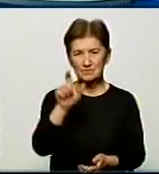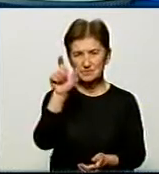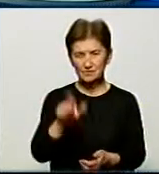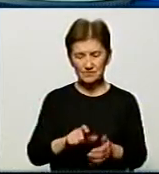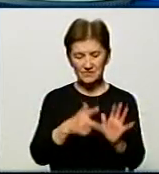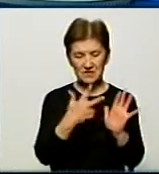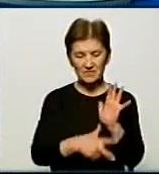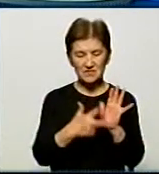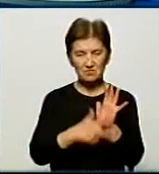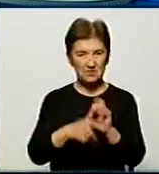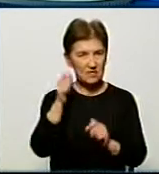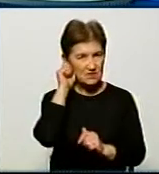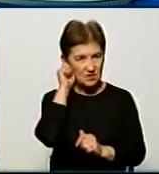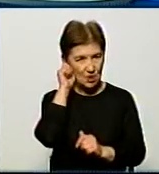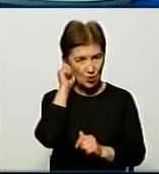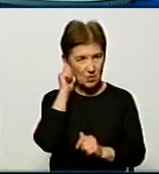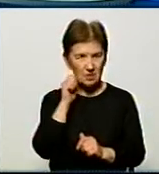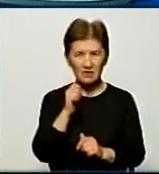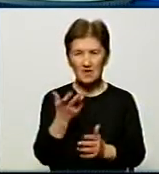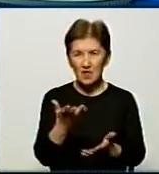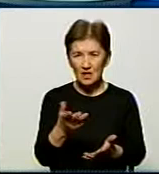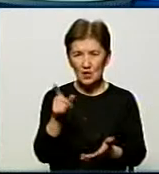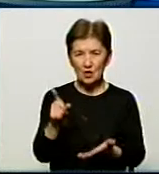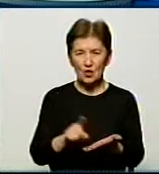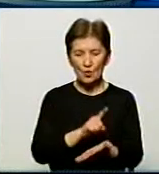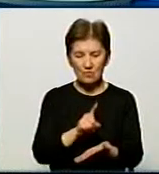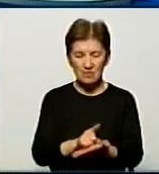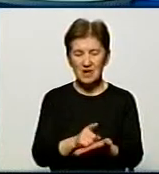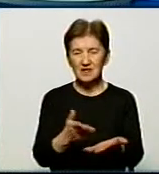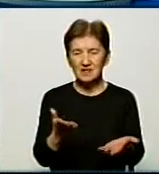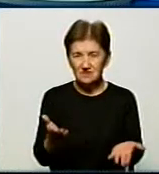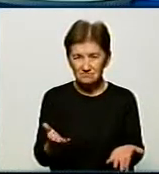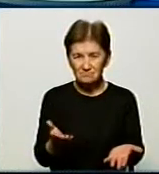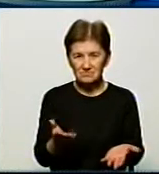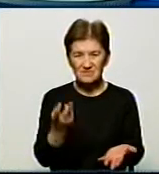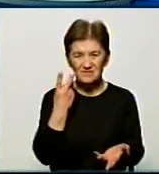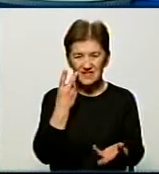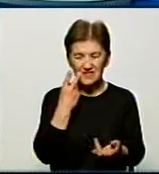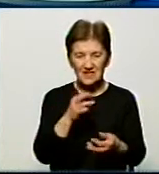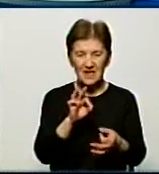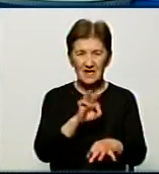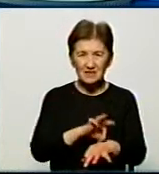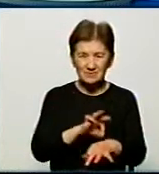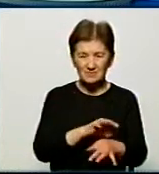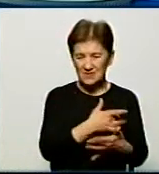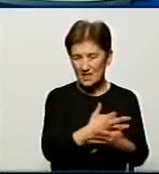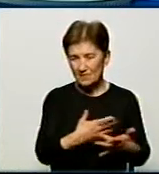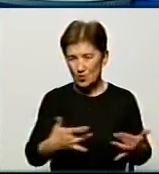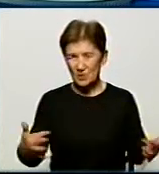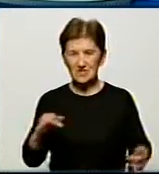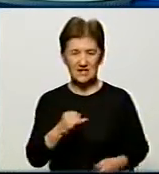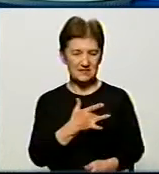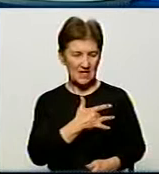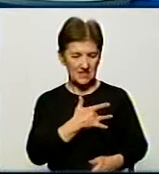80 років. Як правило, людина 80 років має якісь хронічні захворювання, серцево-судинні, і нирки,